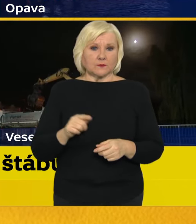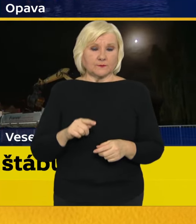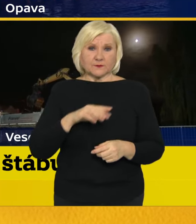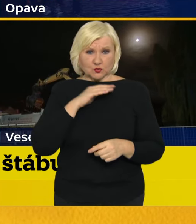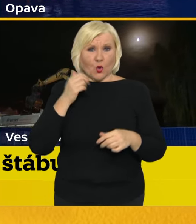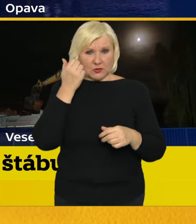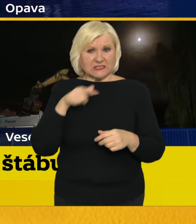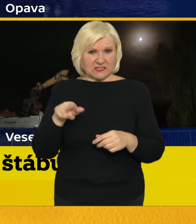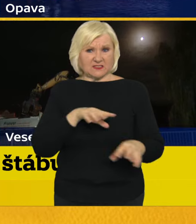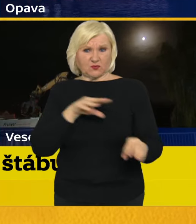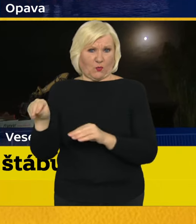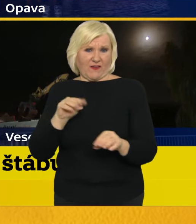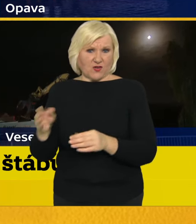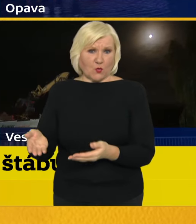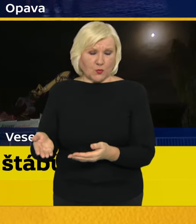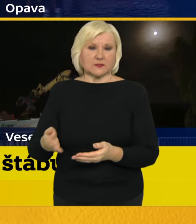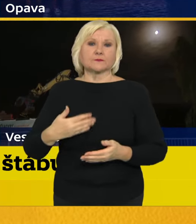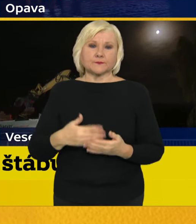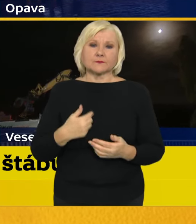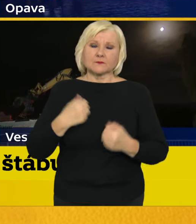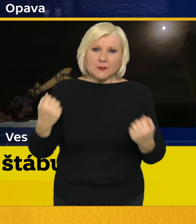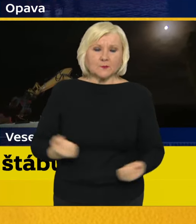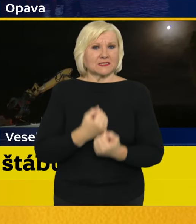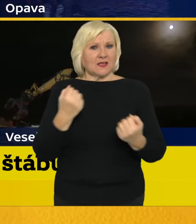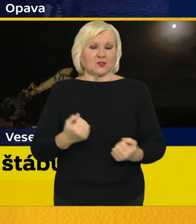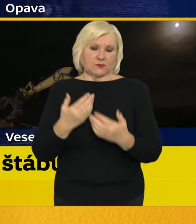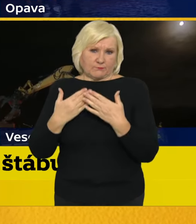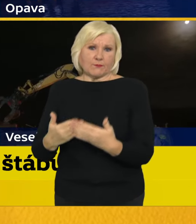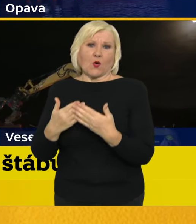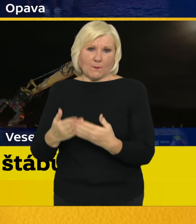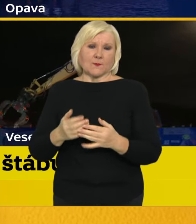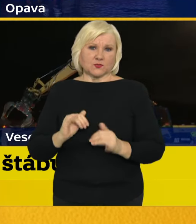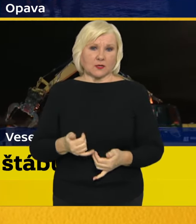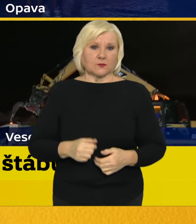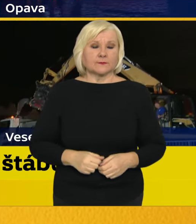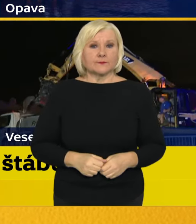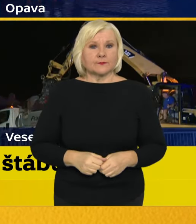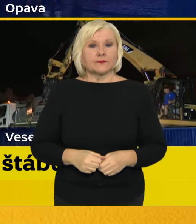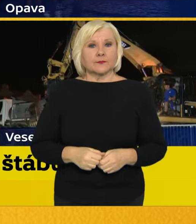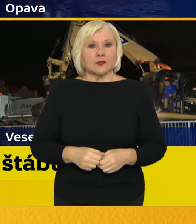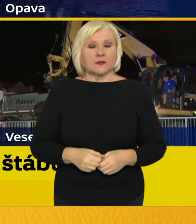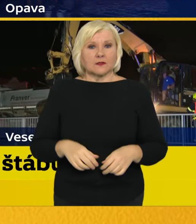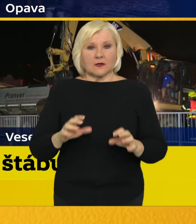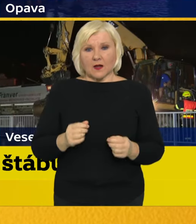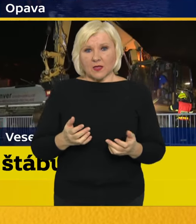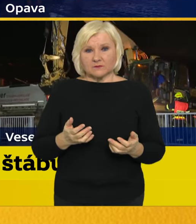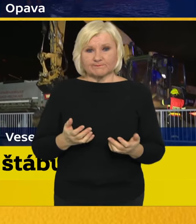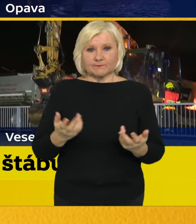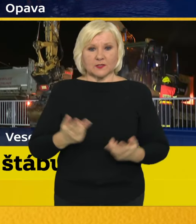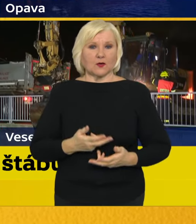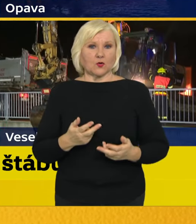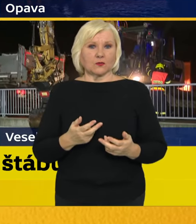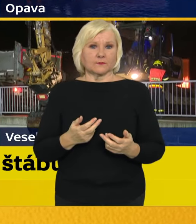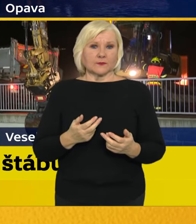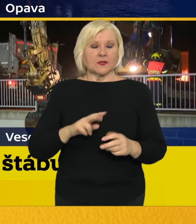obyvatel, a snažíme se udělat maximum a primárně to je samozřejmě otázka, snaha řešení